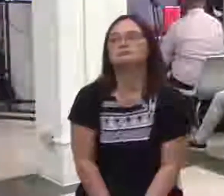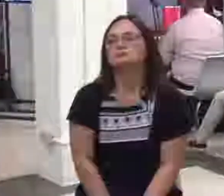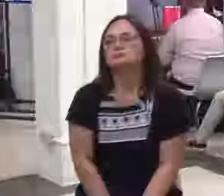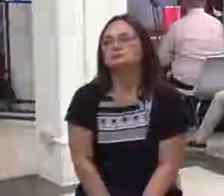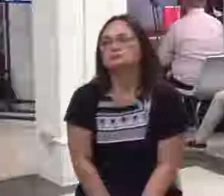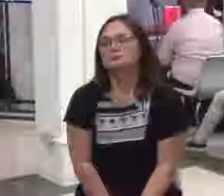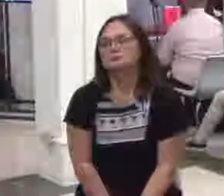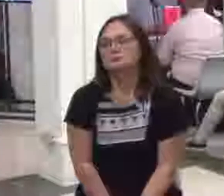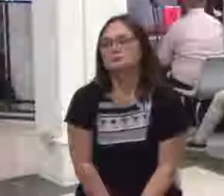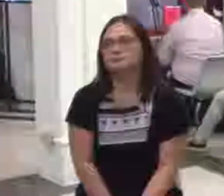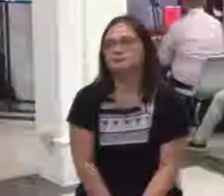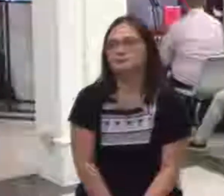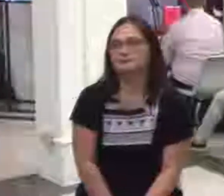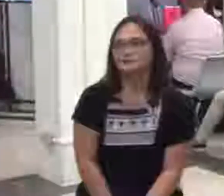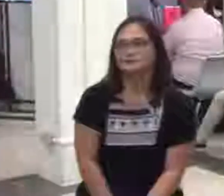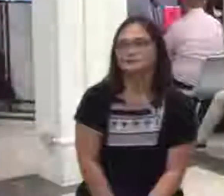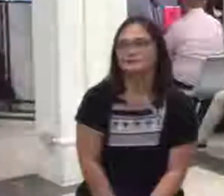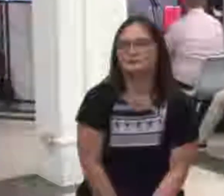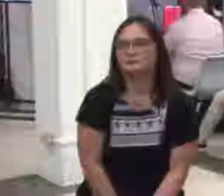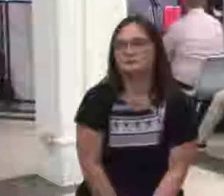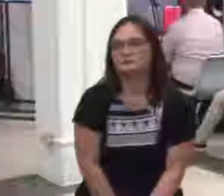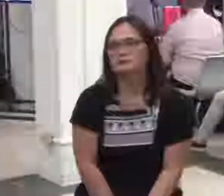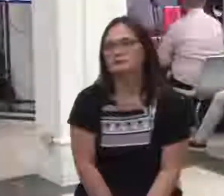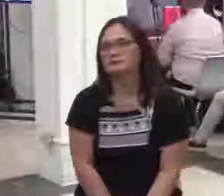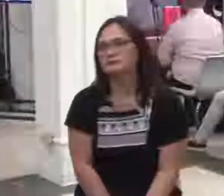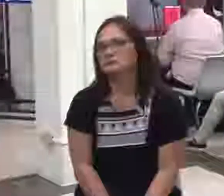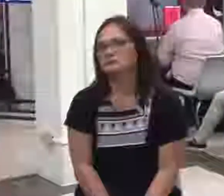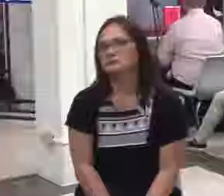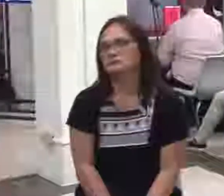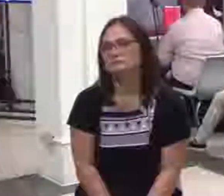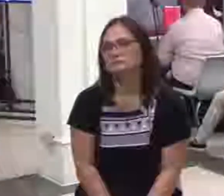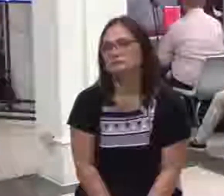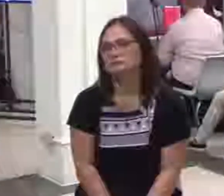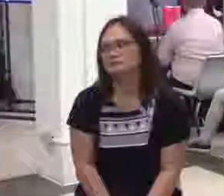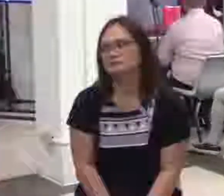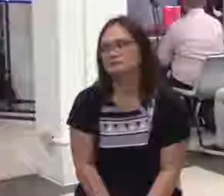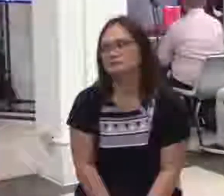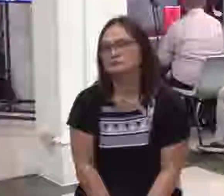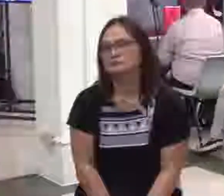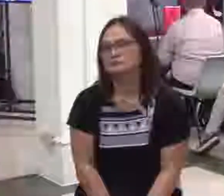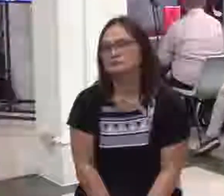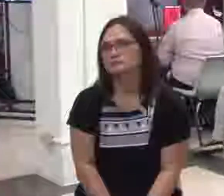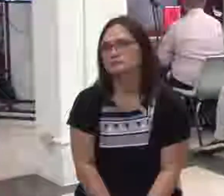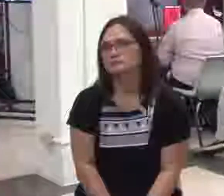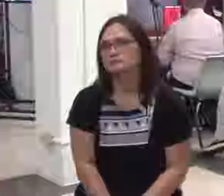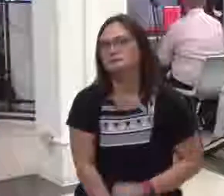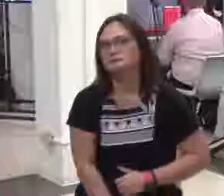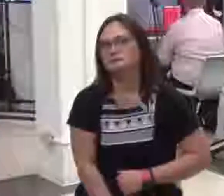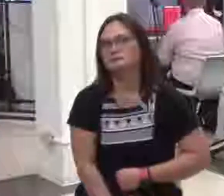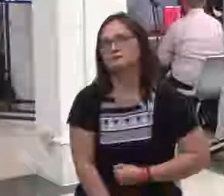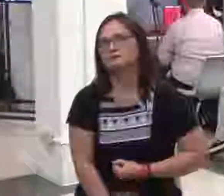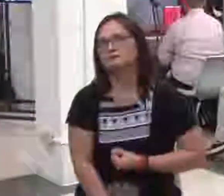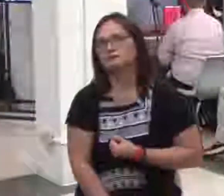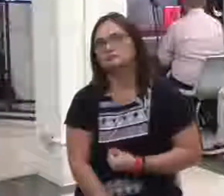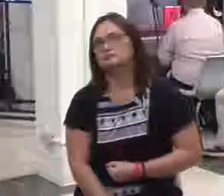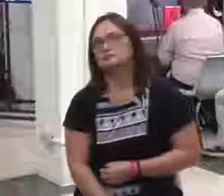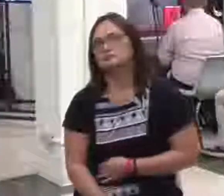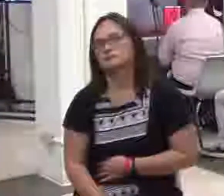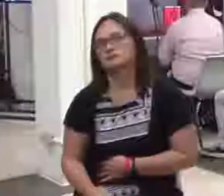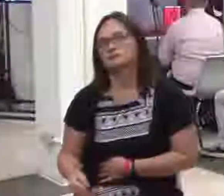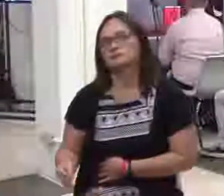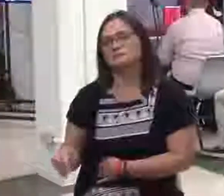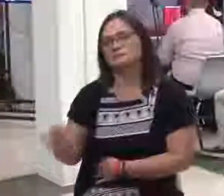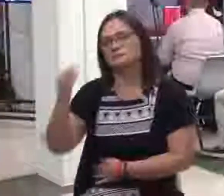designation sa government para doon sa ating strategic leaders celebration. At ang tinatanong ng mga event managers